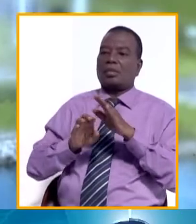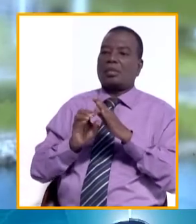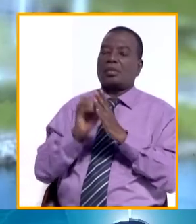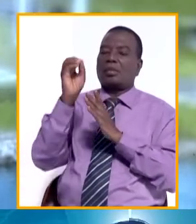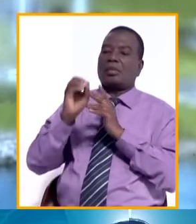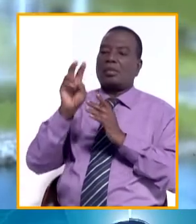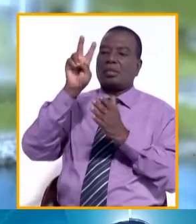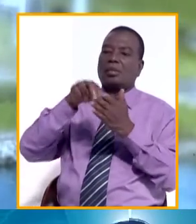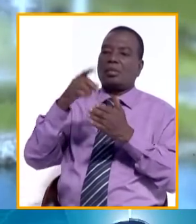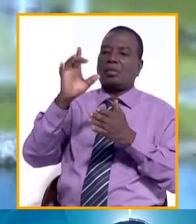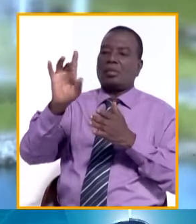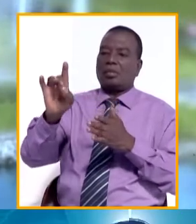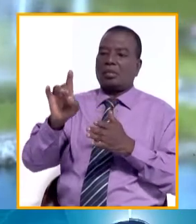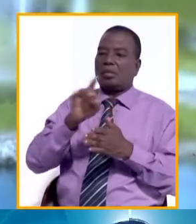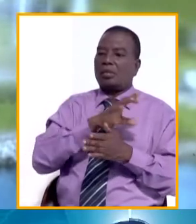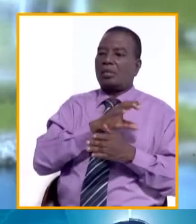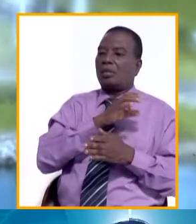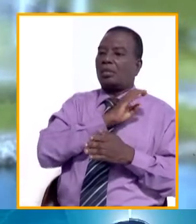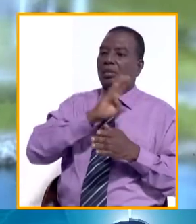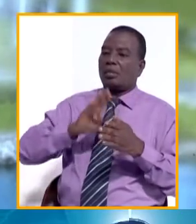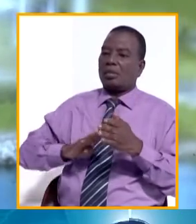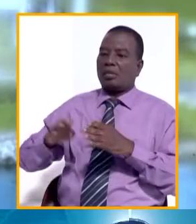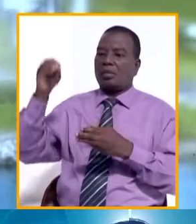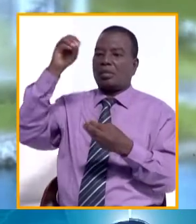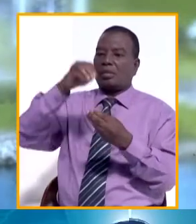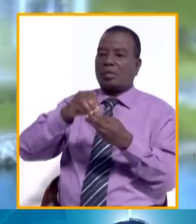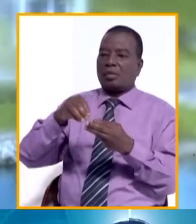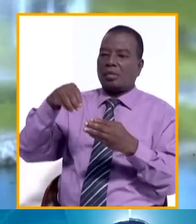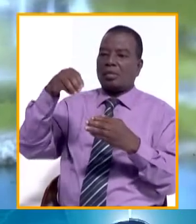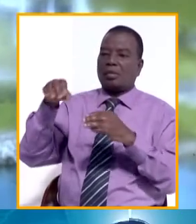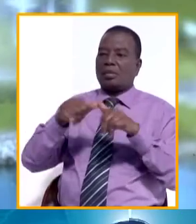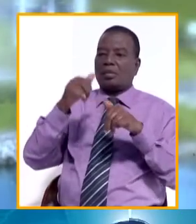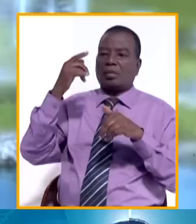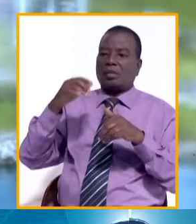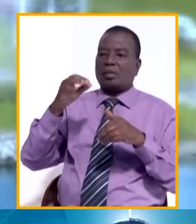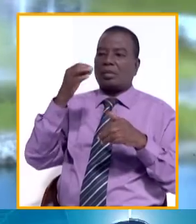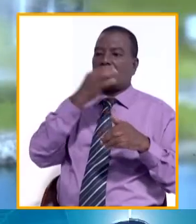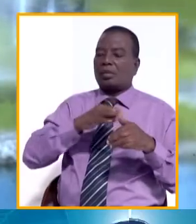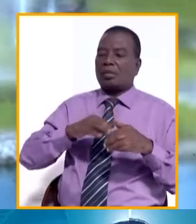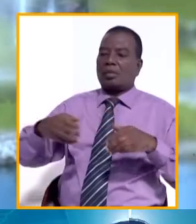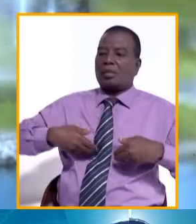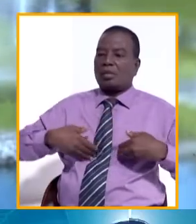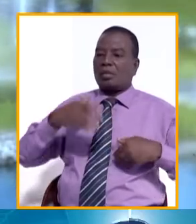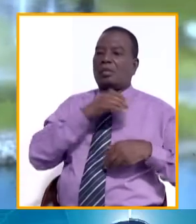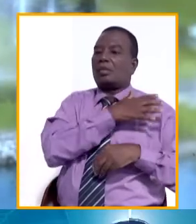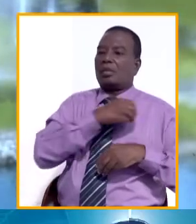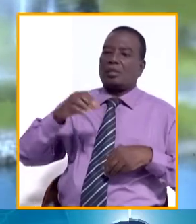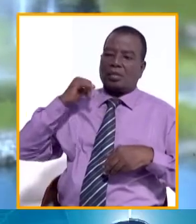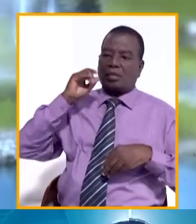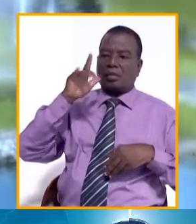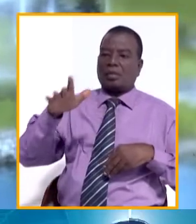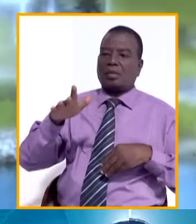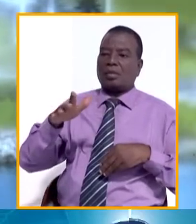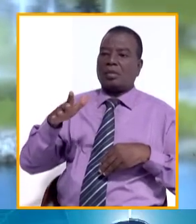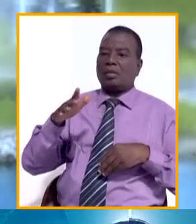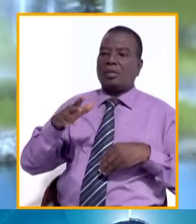pour 2023, la municipalité entend renforcer ses actions en faveur des jeunes et des femmes en misant sur l'emploi pour les populations donc